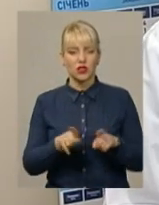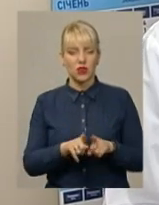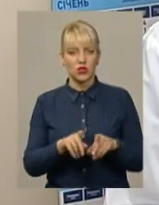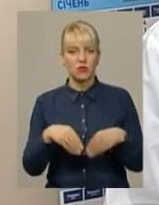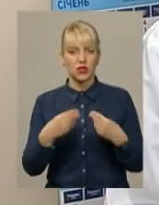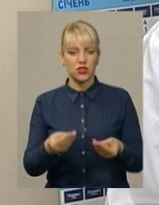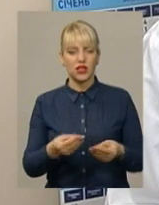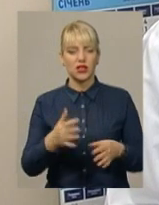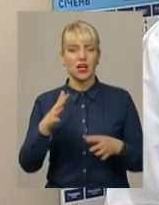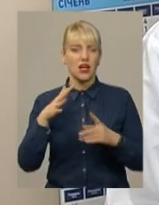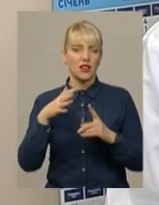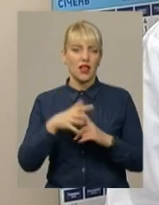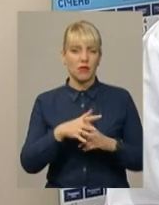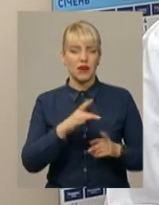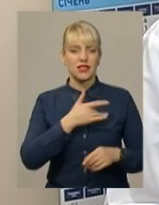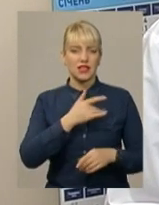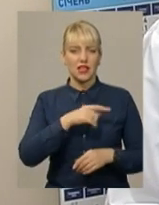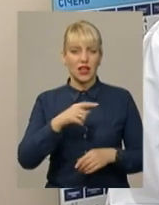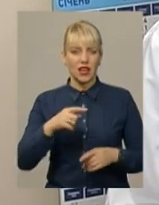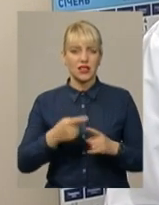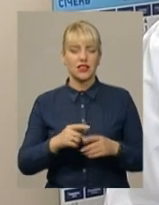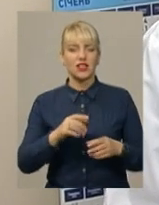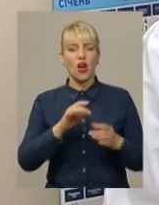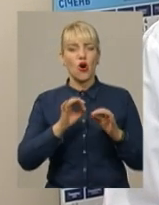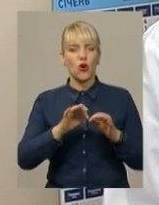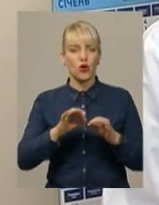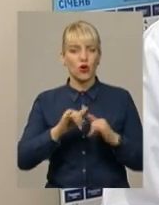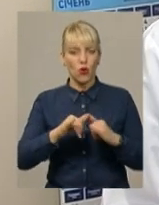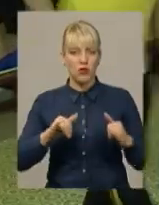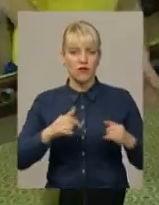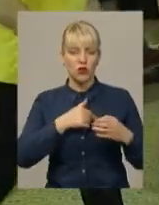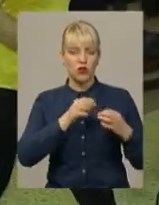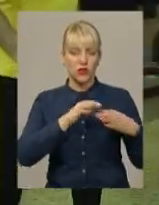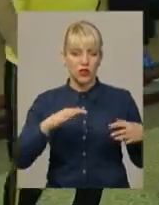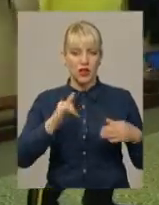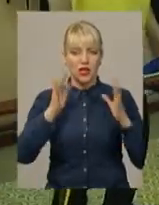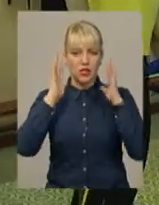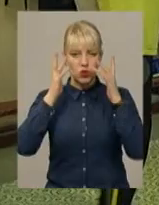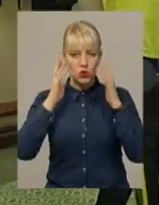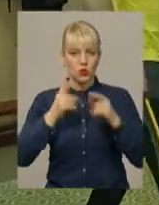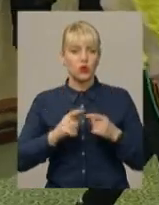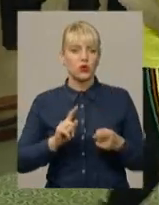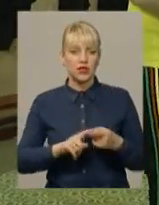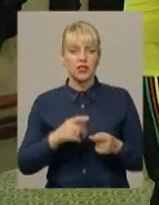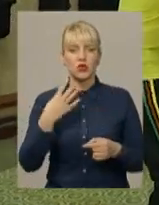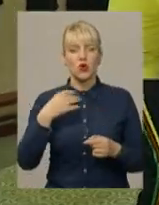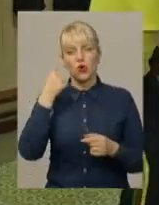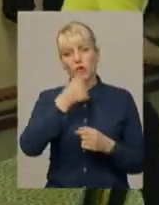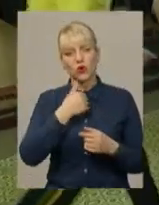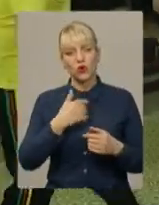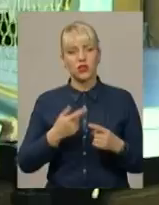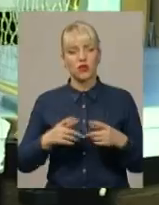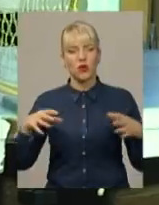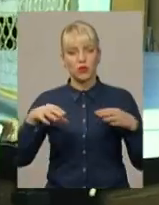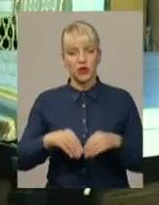стенокардії, розвиток інфаркту, міокарду, інсульту. Клубу «Маржі Поділля» 40 років. Нині він об'єднує більше